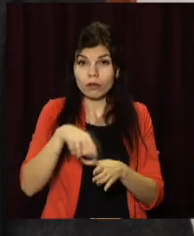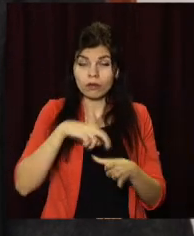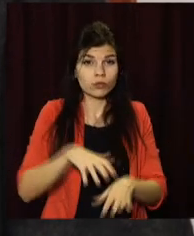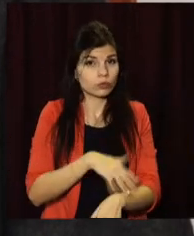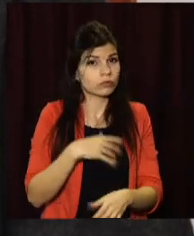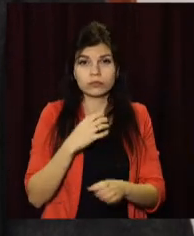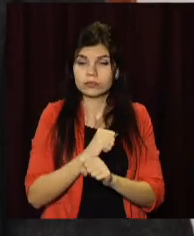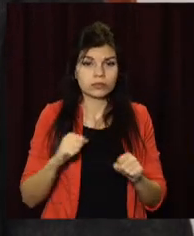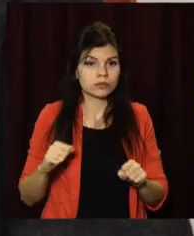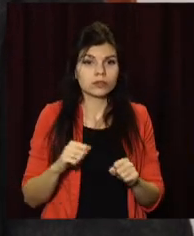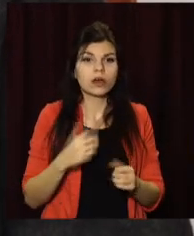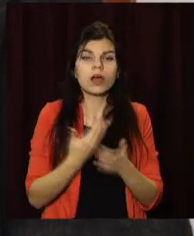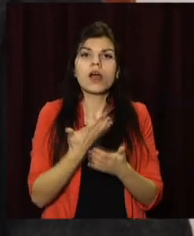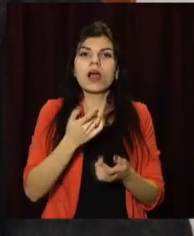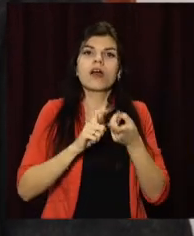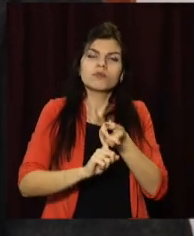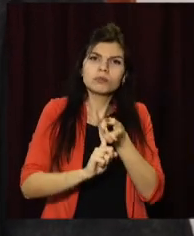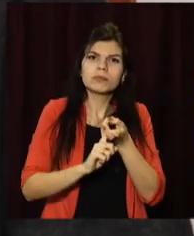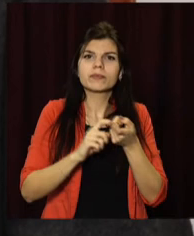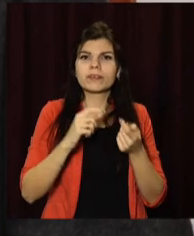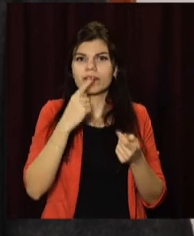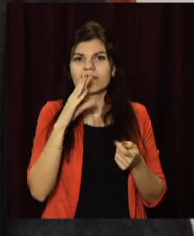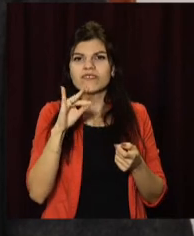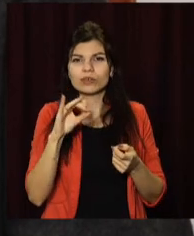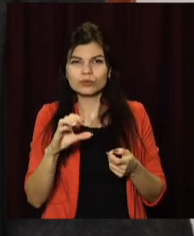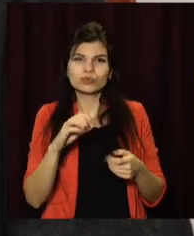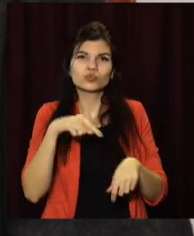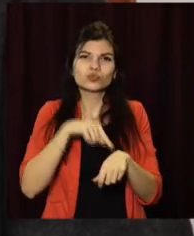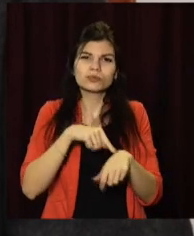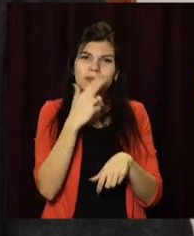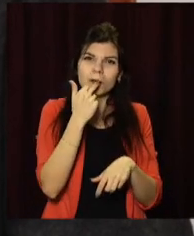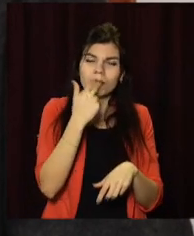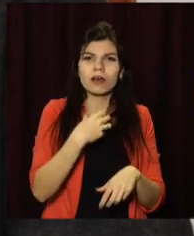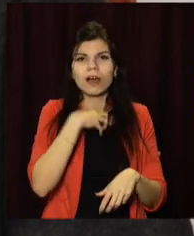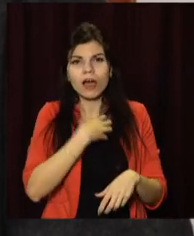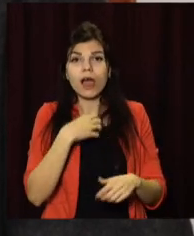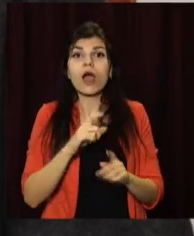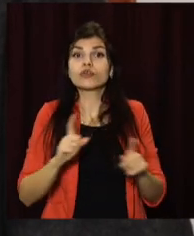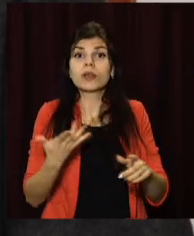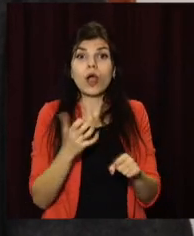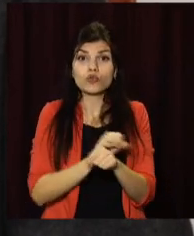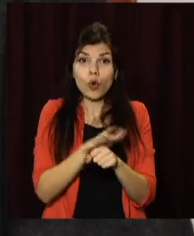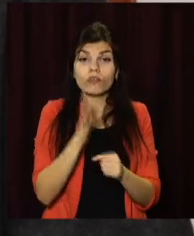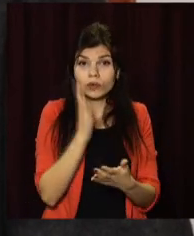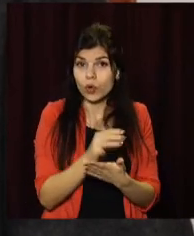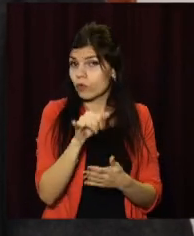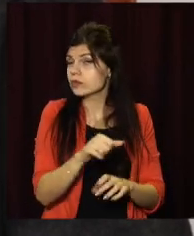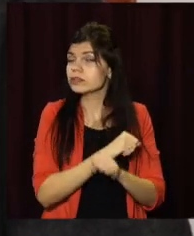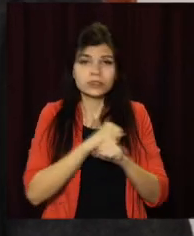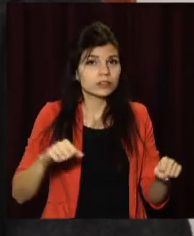гострими вірусними захворюваннями, особливо захворюванням на ковід-інфекцію. Це є прямим